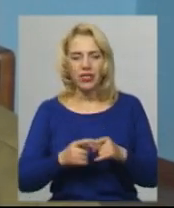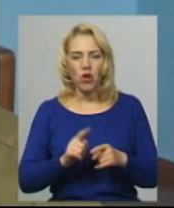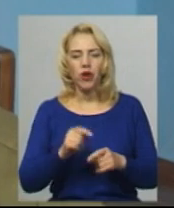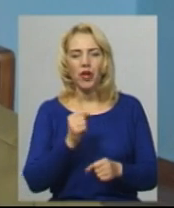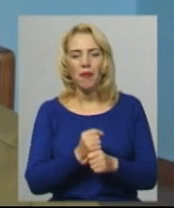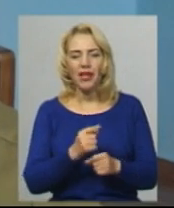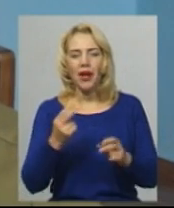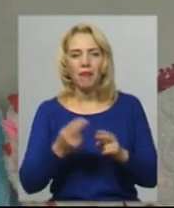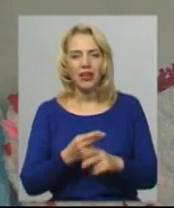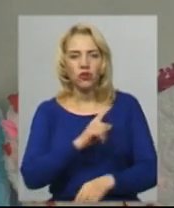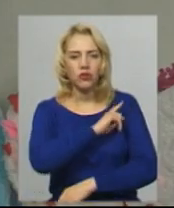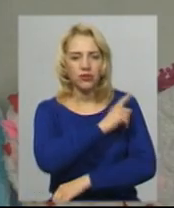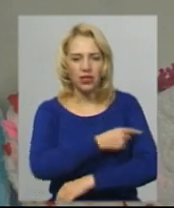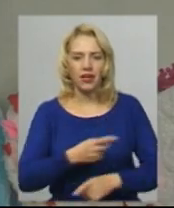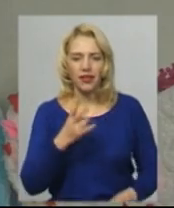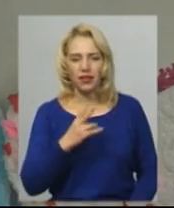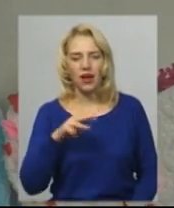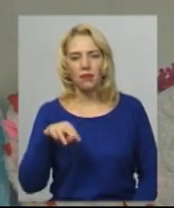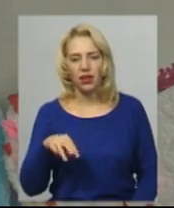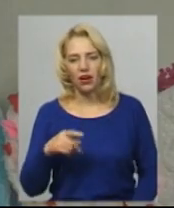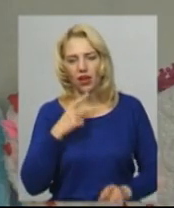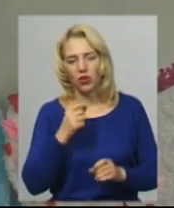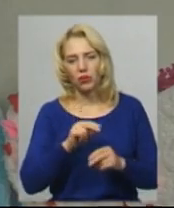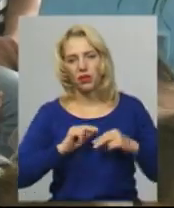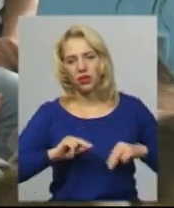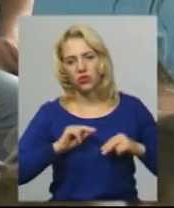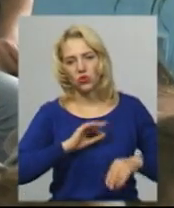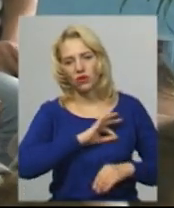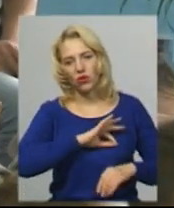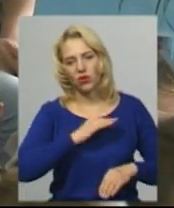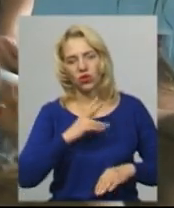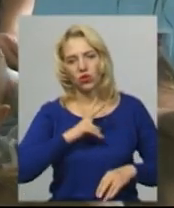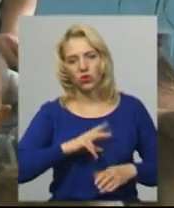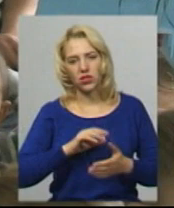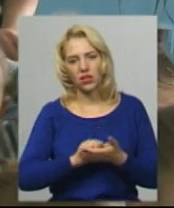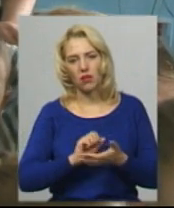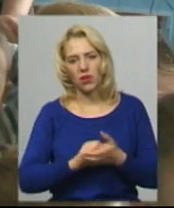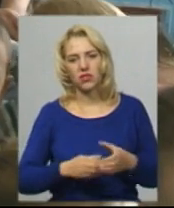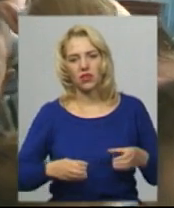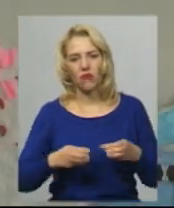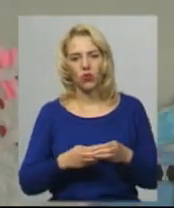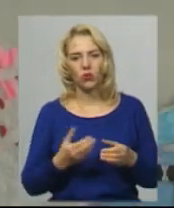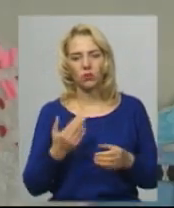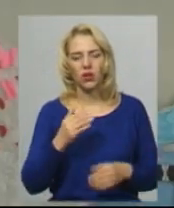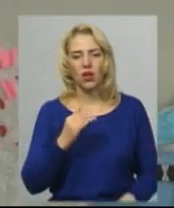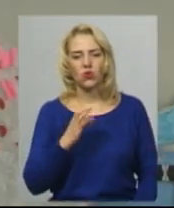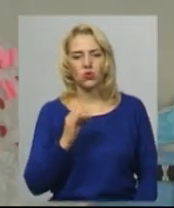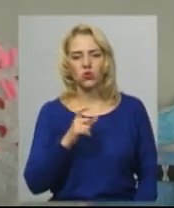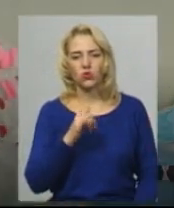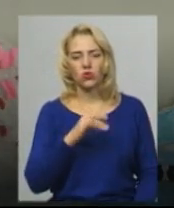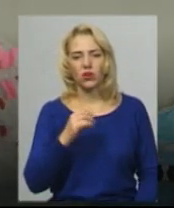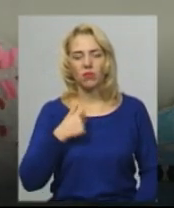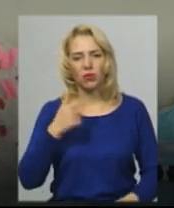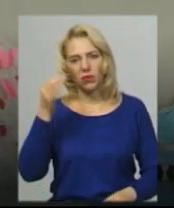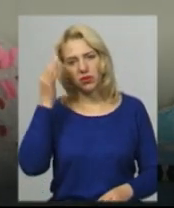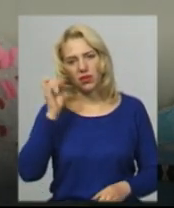Без певних зусиль. Наталя Михайловна Патик працює в садочкових вихватин. Її донька займалася групою у ігрі Сухорука. Вона каже, я пам'ятаю, як